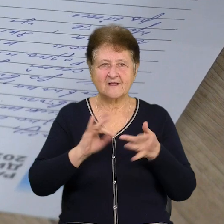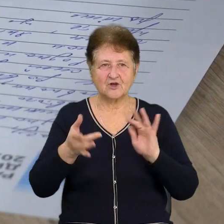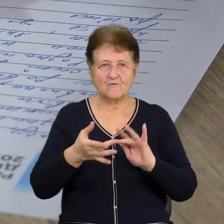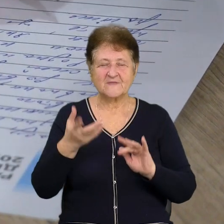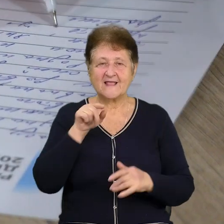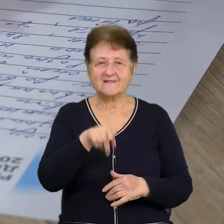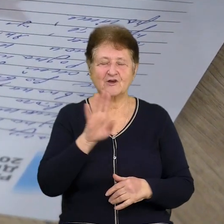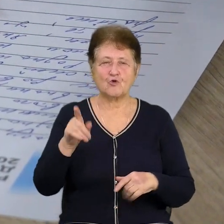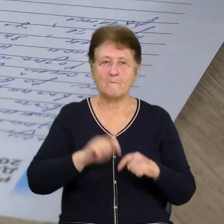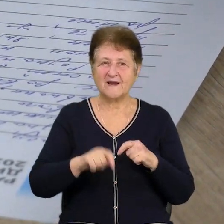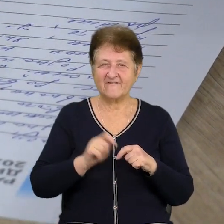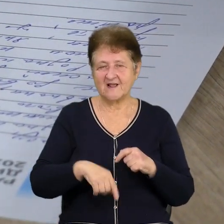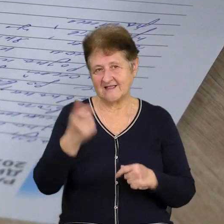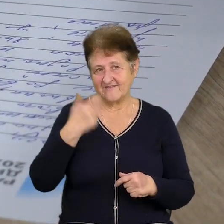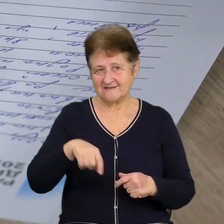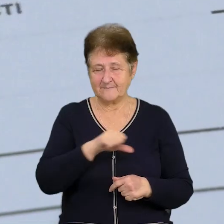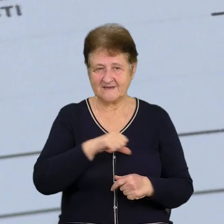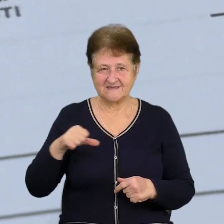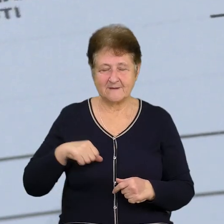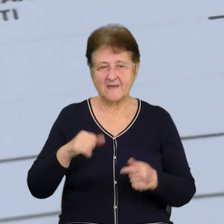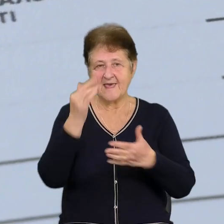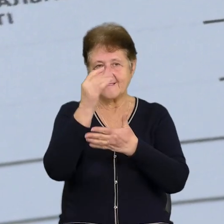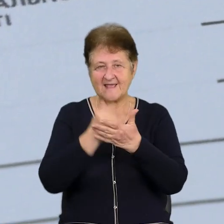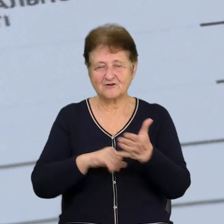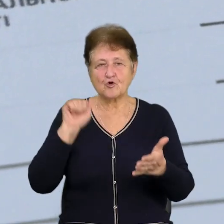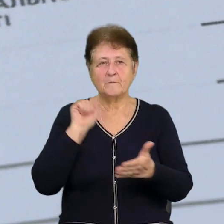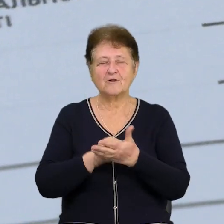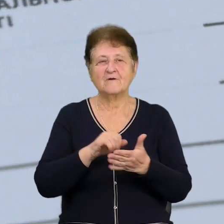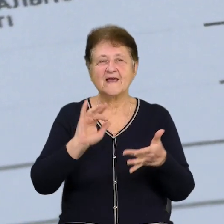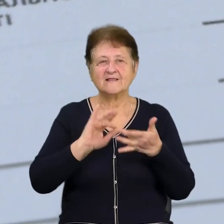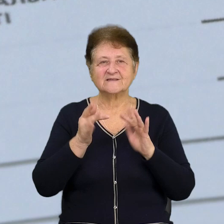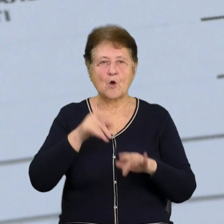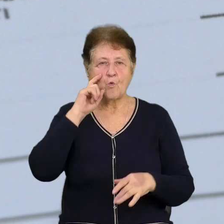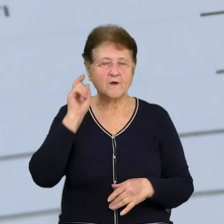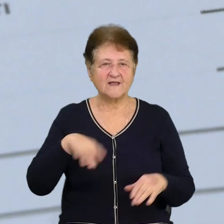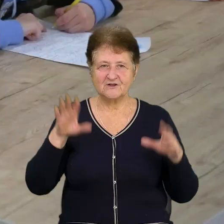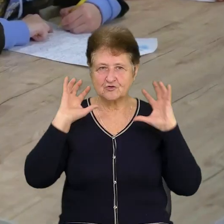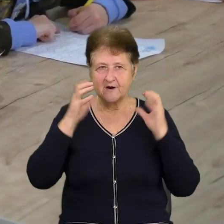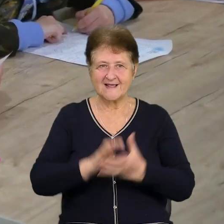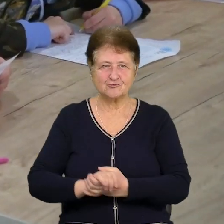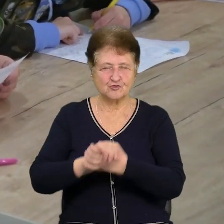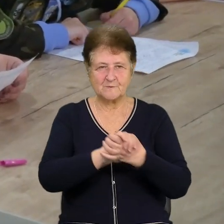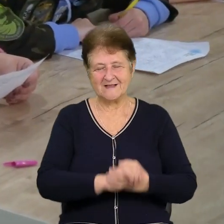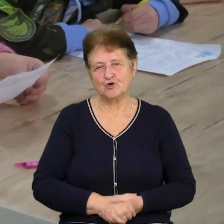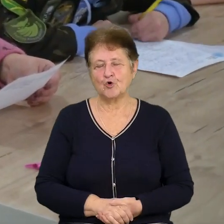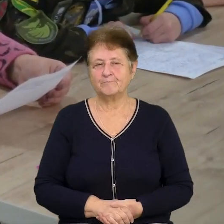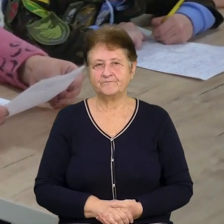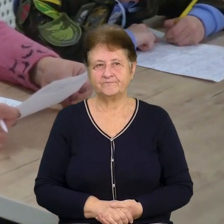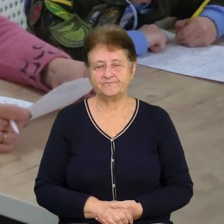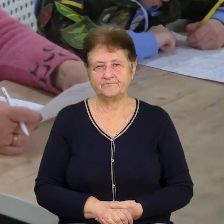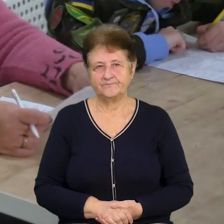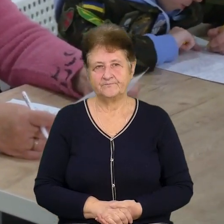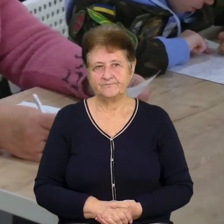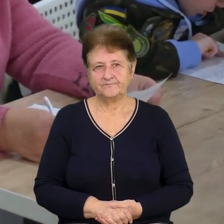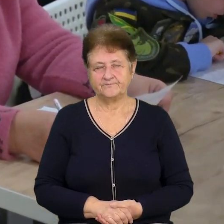Для тих, хто перевірятиме себе сам, текст оприлюднять на сайтах Українського радіо та Суспільного. Дарій Янушкевич, Олександр